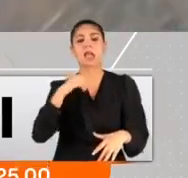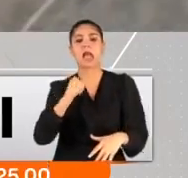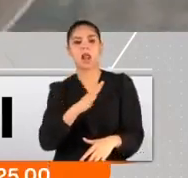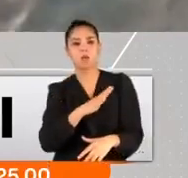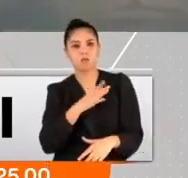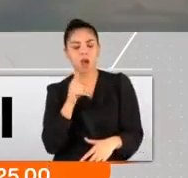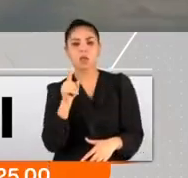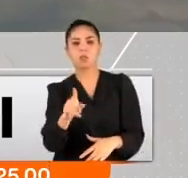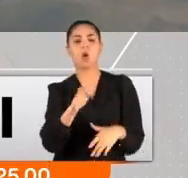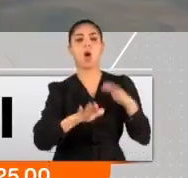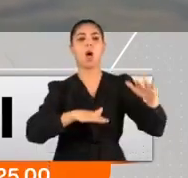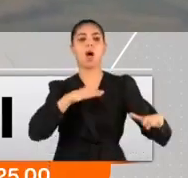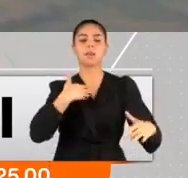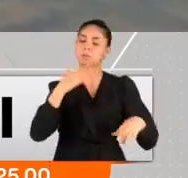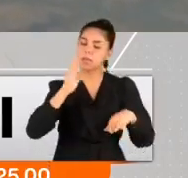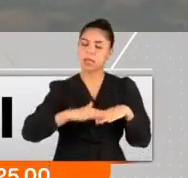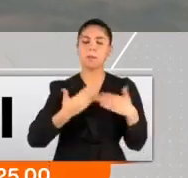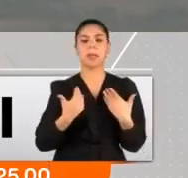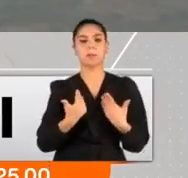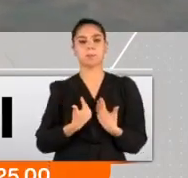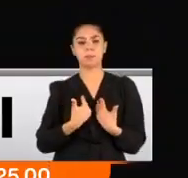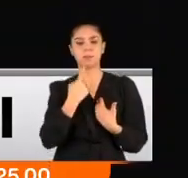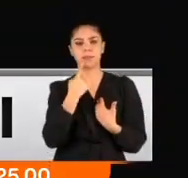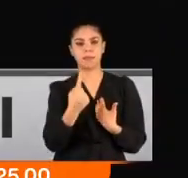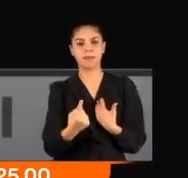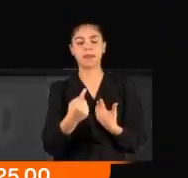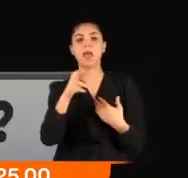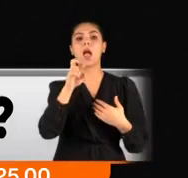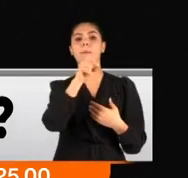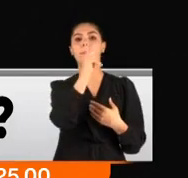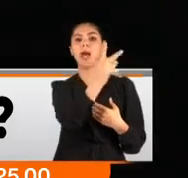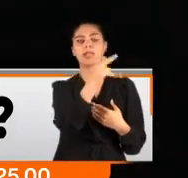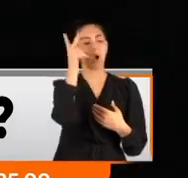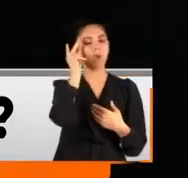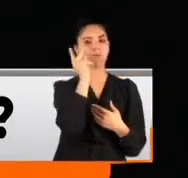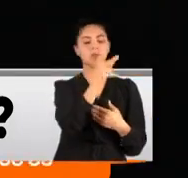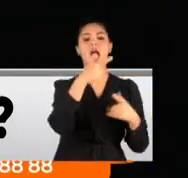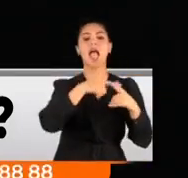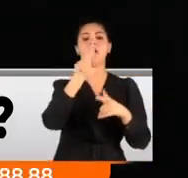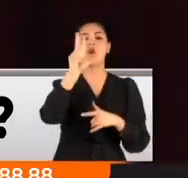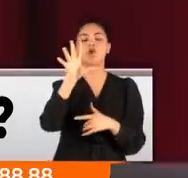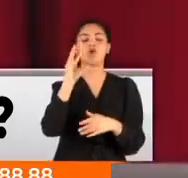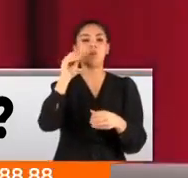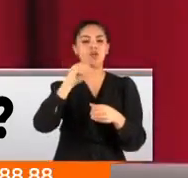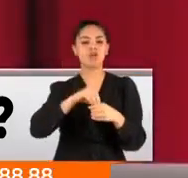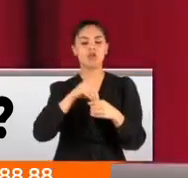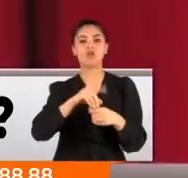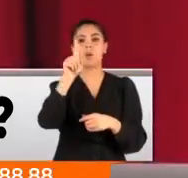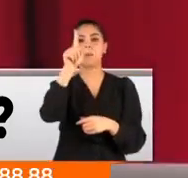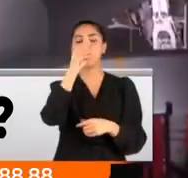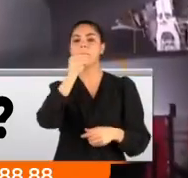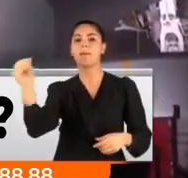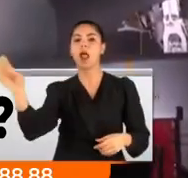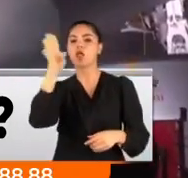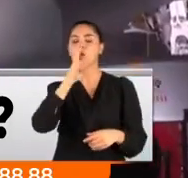bu adımları da atalım dedik. Pentagon, Türkiye'nin F-35 için yaptığı 1 milyar 400 milyon